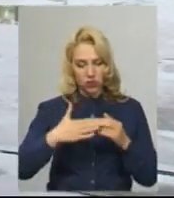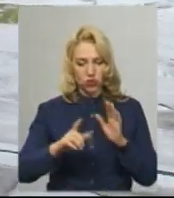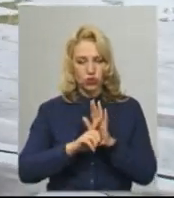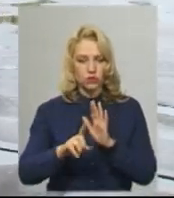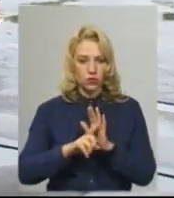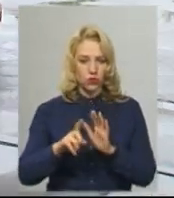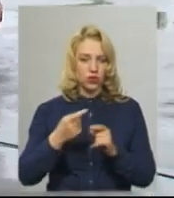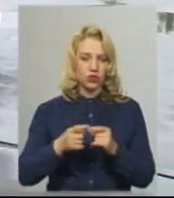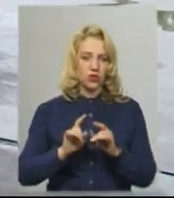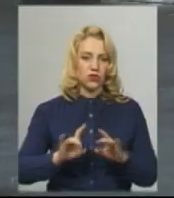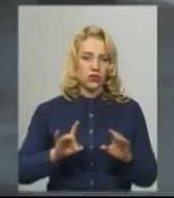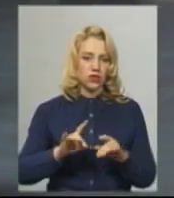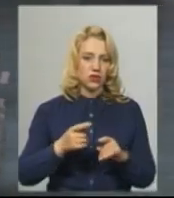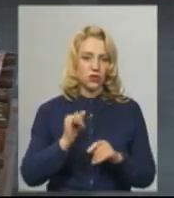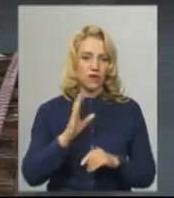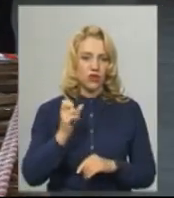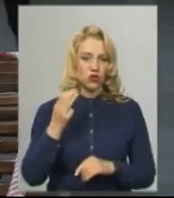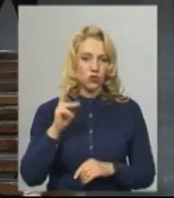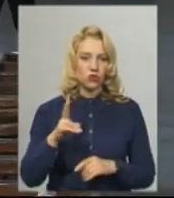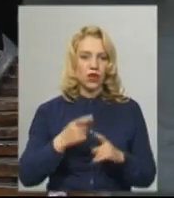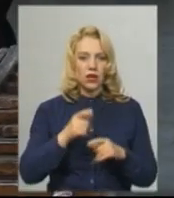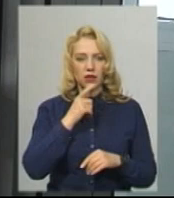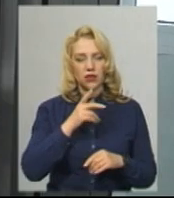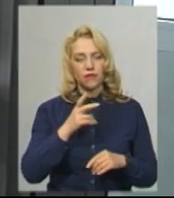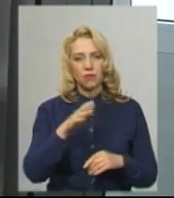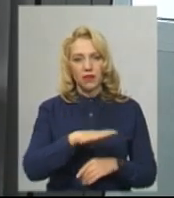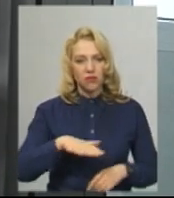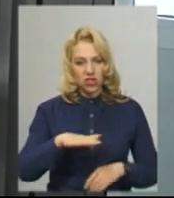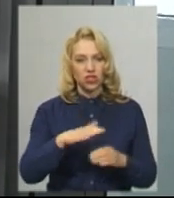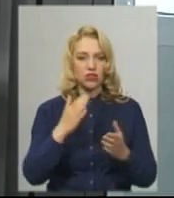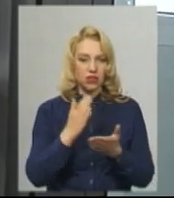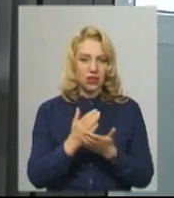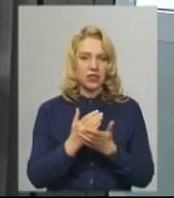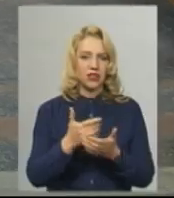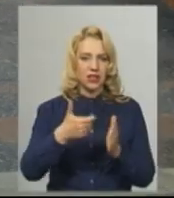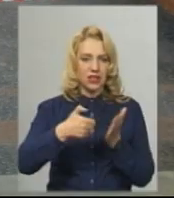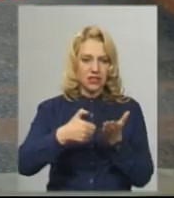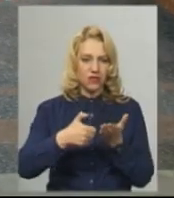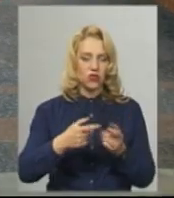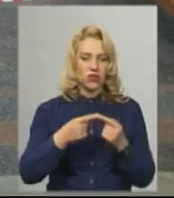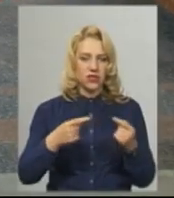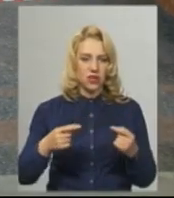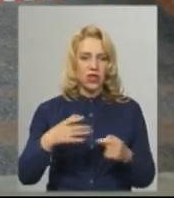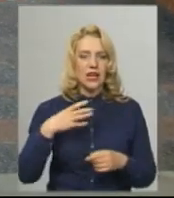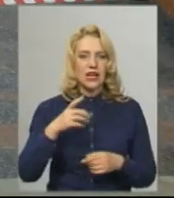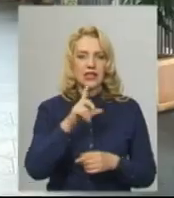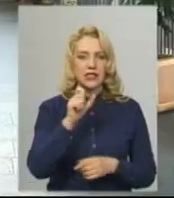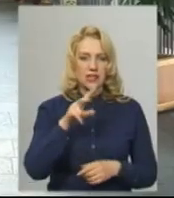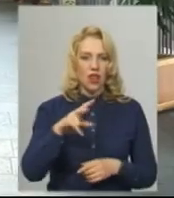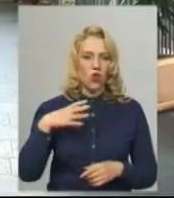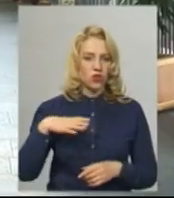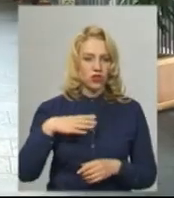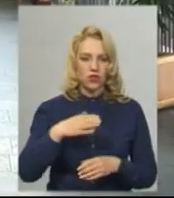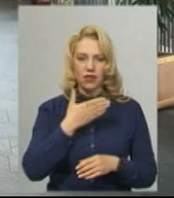номер один Ярослав Івашчук. Додає, при вході в приміщення вокзалу є дезінфікуючі засоби. Зал очікування в автовокзалі не працює.